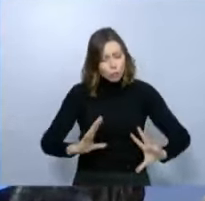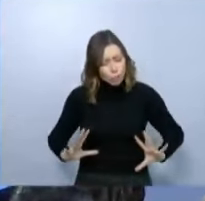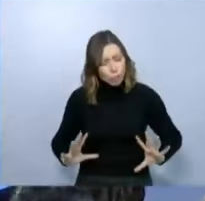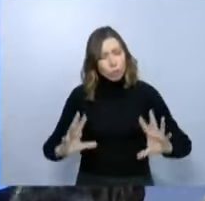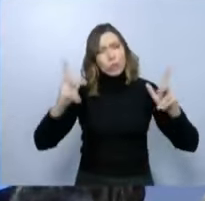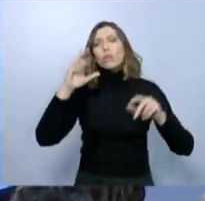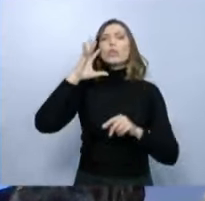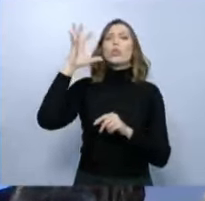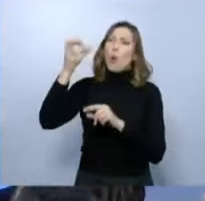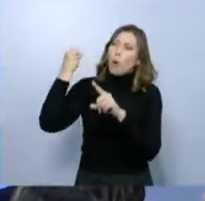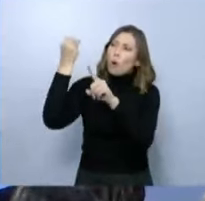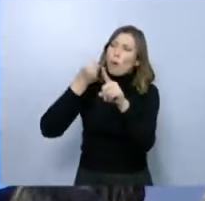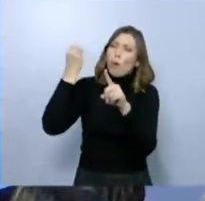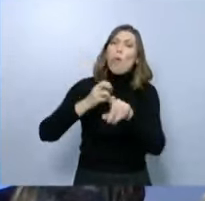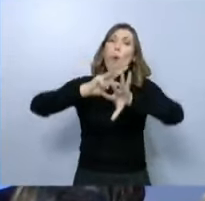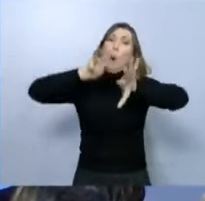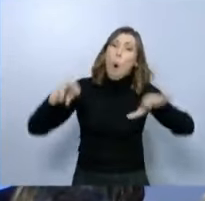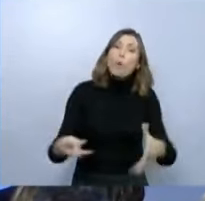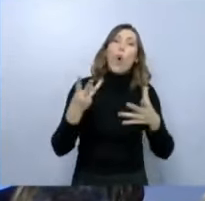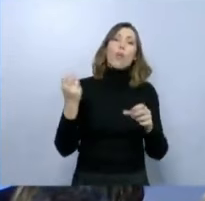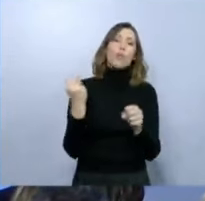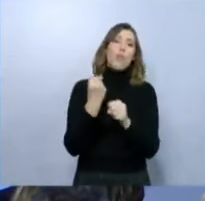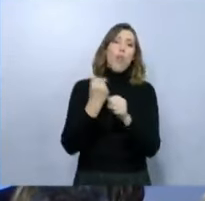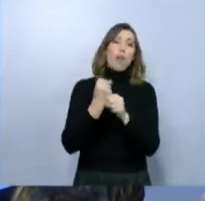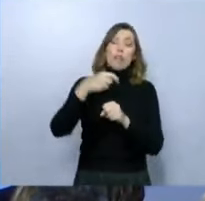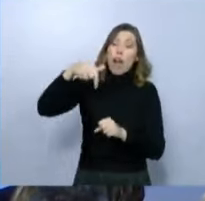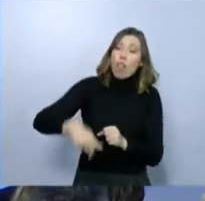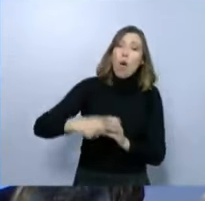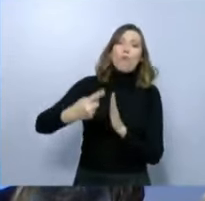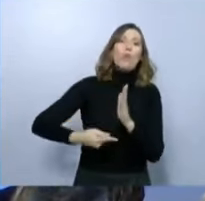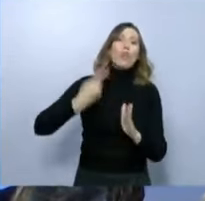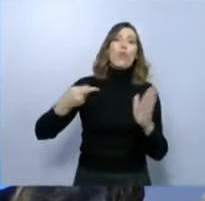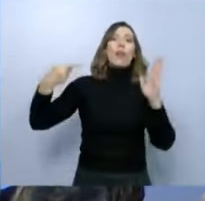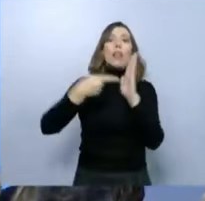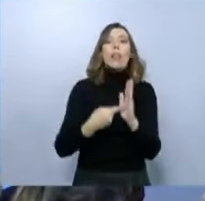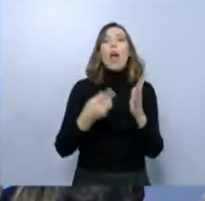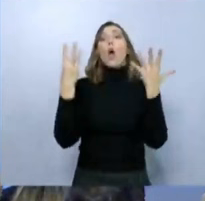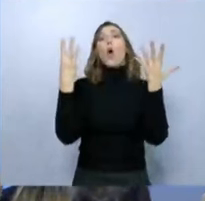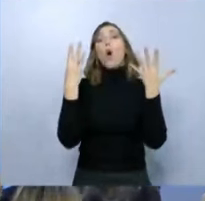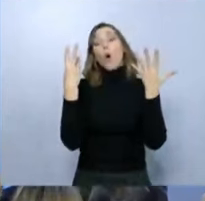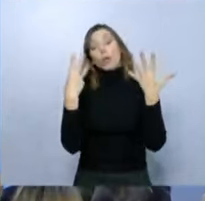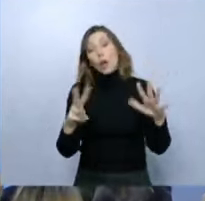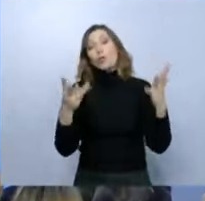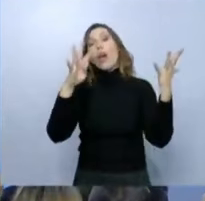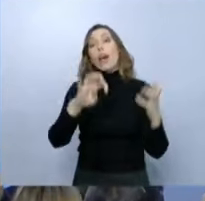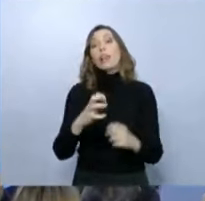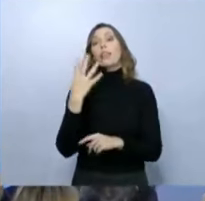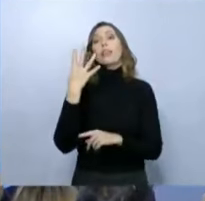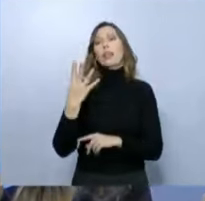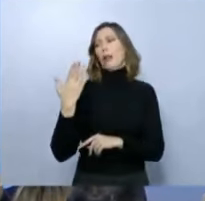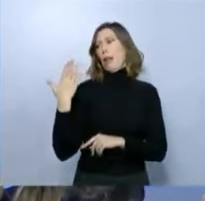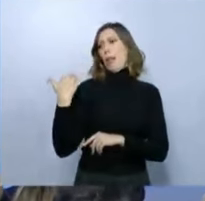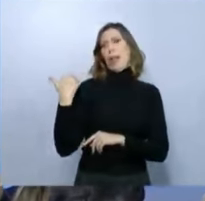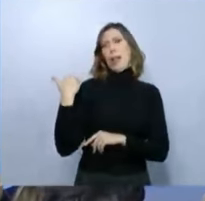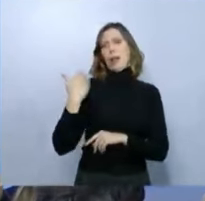εδώ πρωτοφωνάχτηκε μαζικά στη χώρα μας, το έτος 1894, όχι πολύ μακριά. Τους